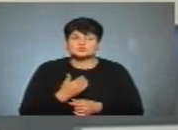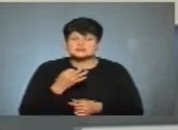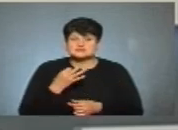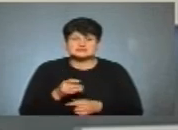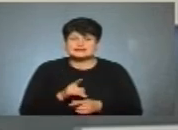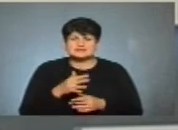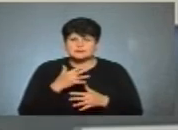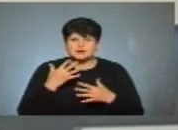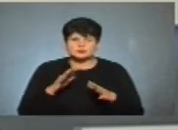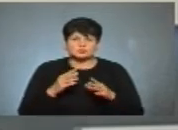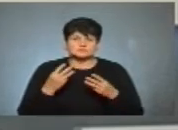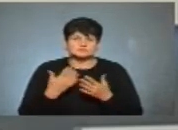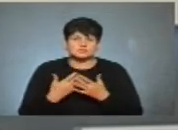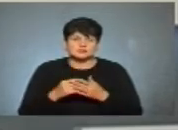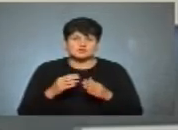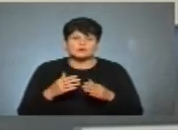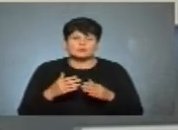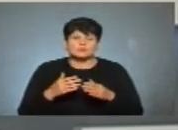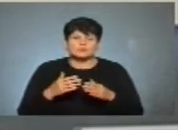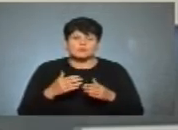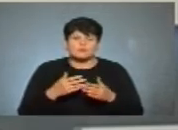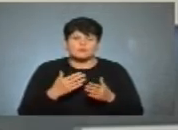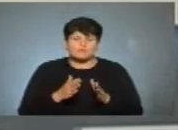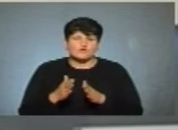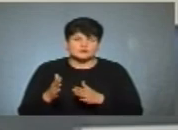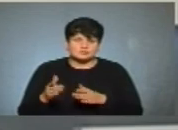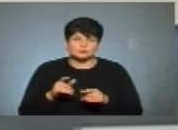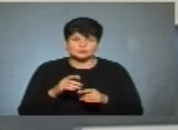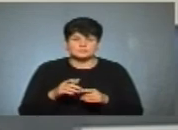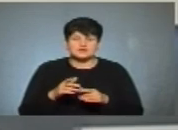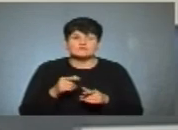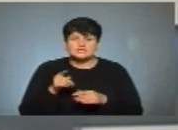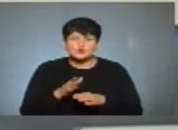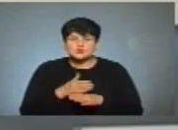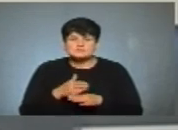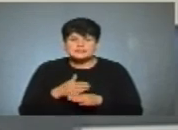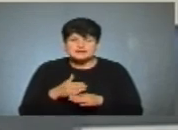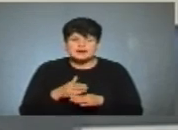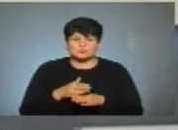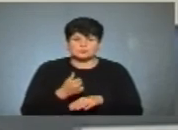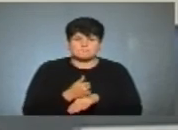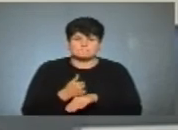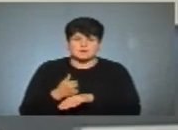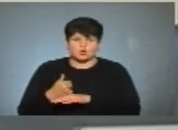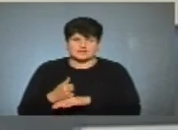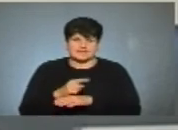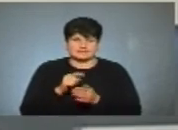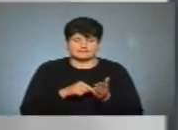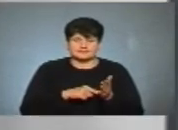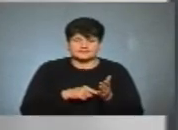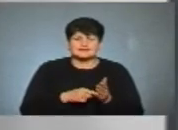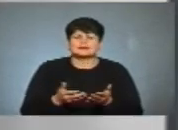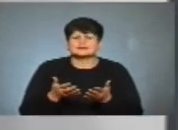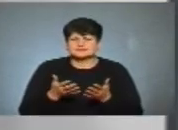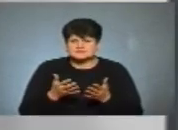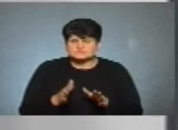що не так багато моделей поведінки. Розумні держави роблять розумно. Вони перерозподіляють пріоритети. Звісно,